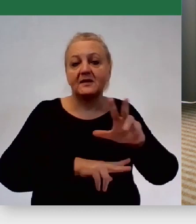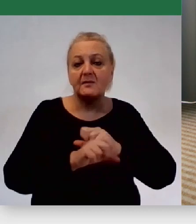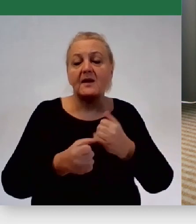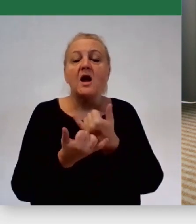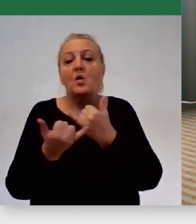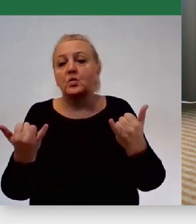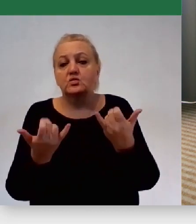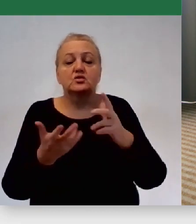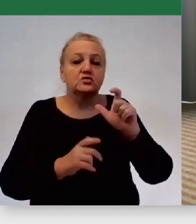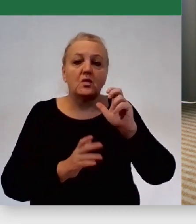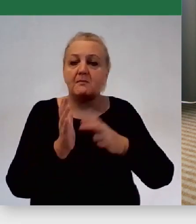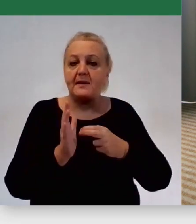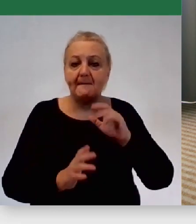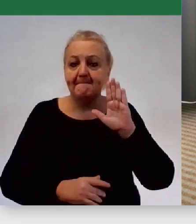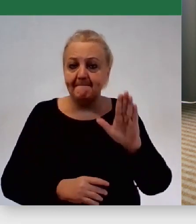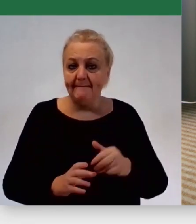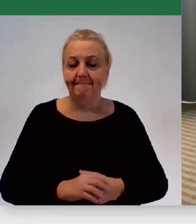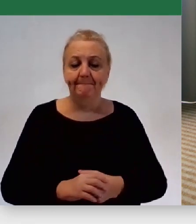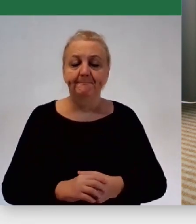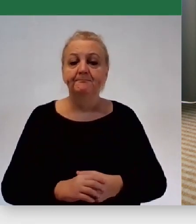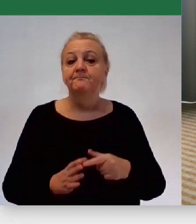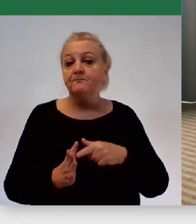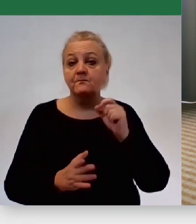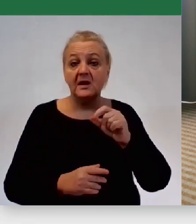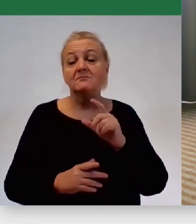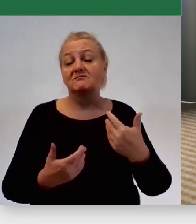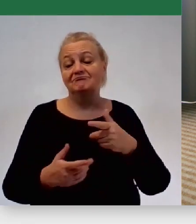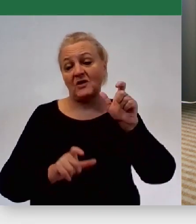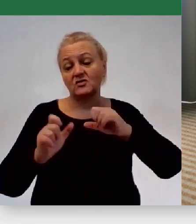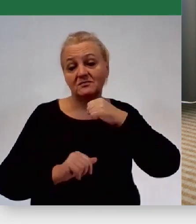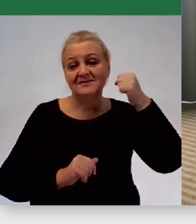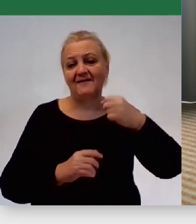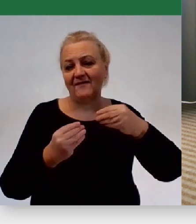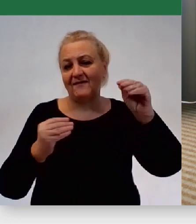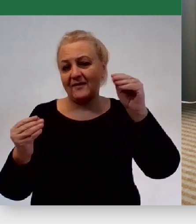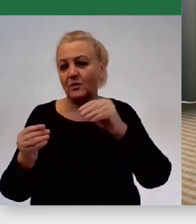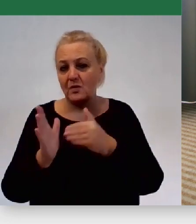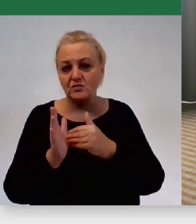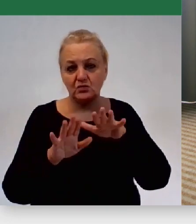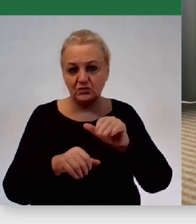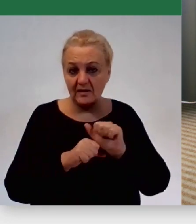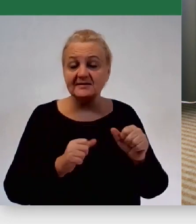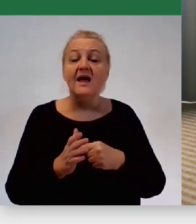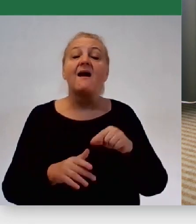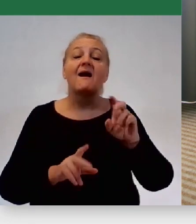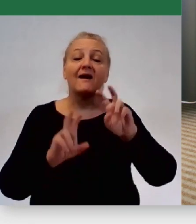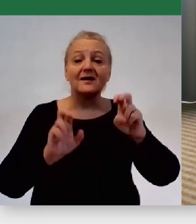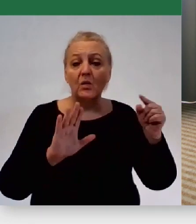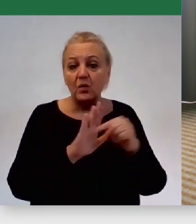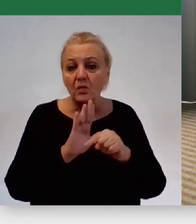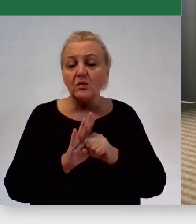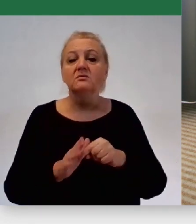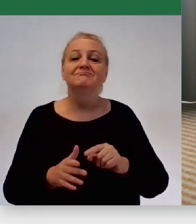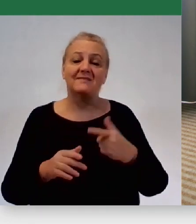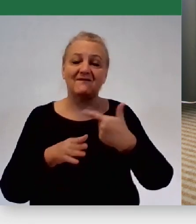typu deficytami, których zawsze w starzejących się społeczeństwie jest coraz więcej. kryzys uchodźczy, to wszystko, co wybuchło po 24